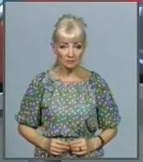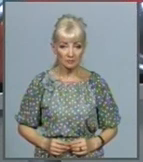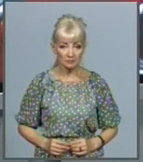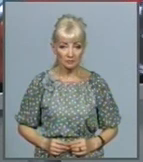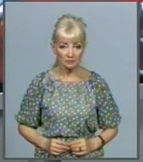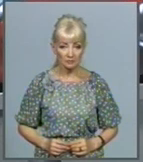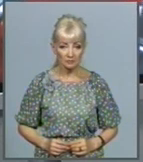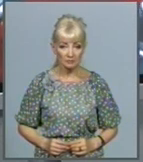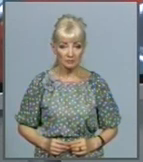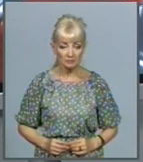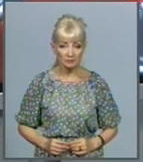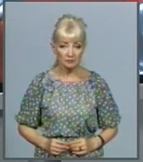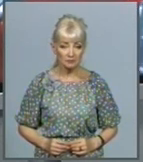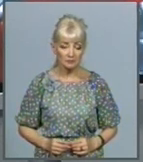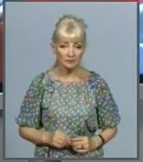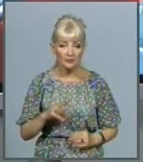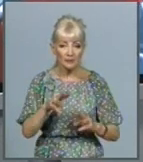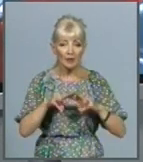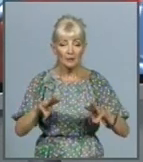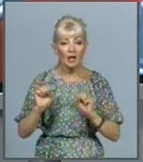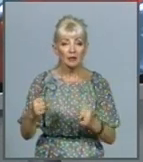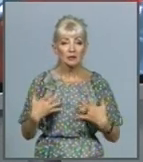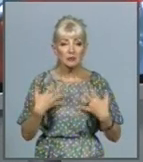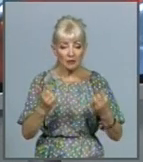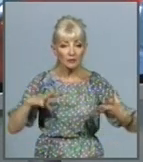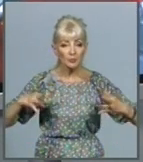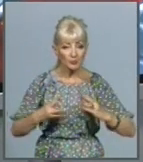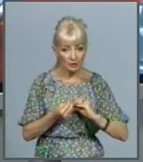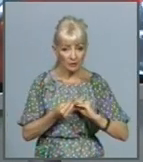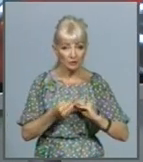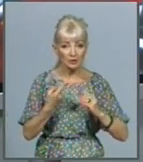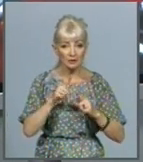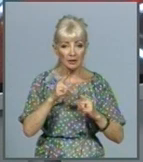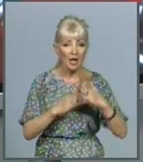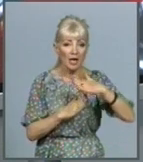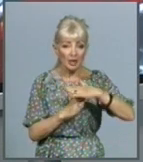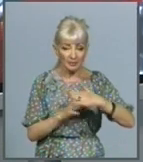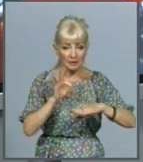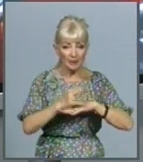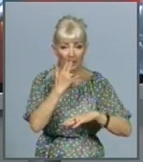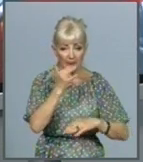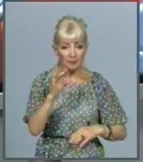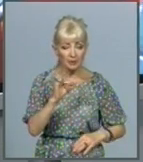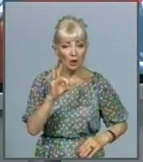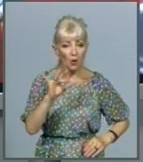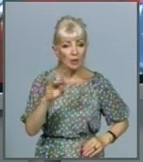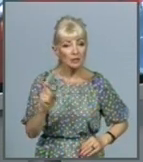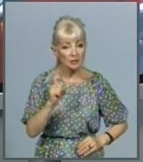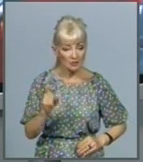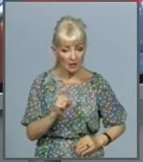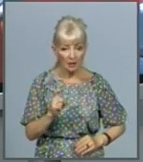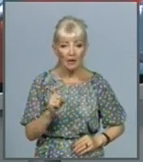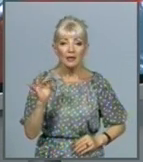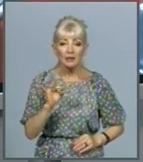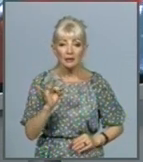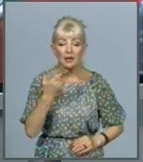А між тим, і Мінохорони здоров'я підвели підсумки підсезонної захворюваності на грип та гострі респіраторні вірусні інфекції. Звітую, цього